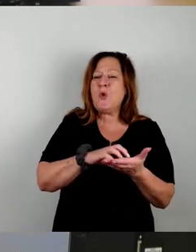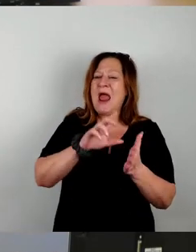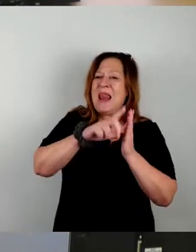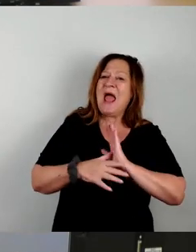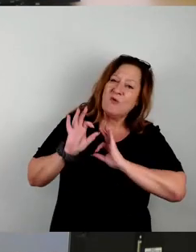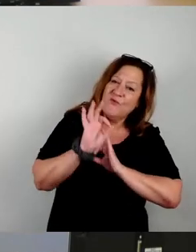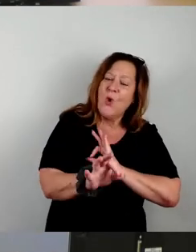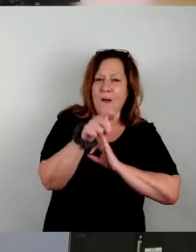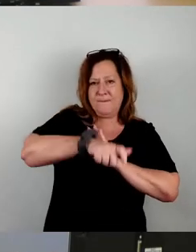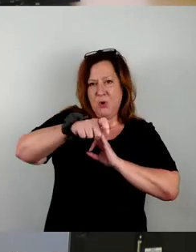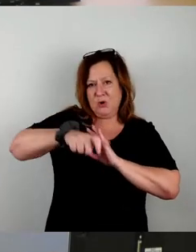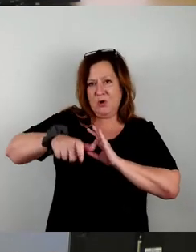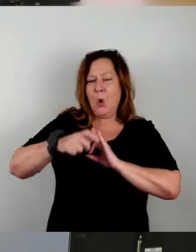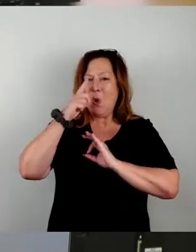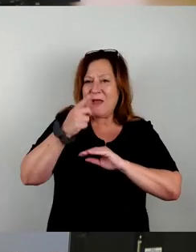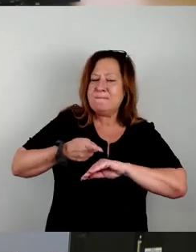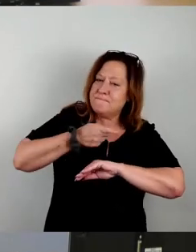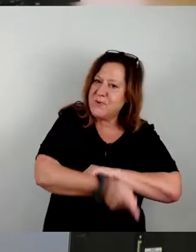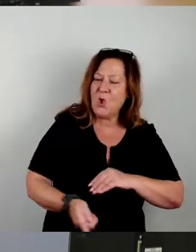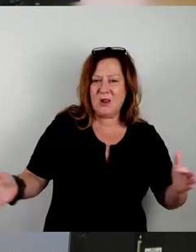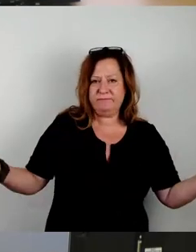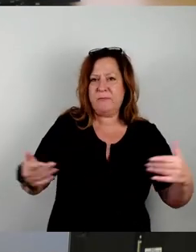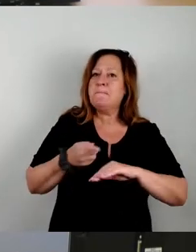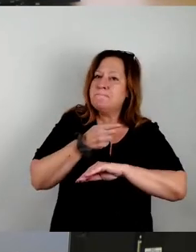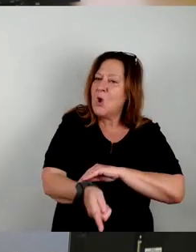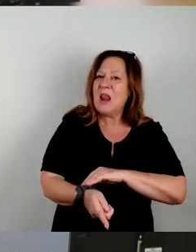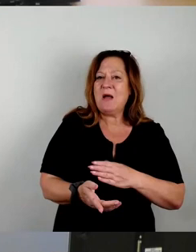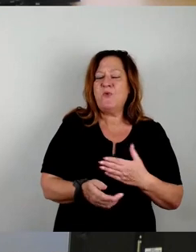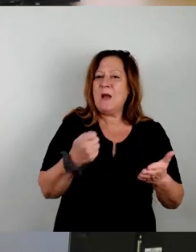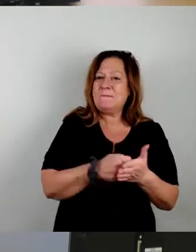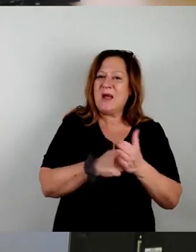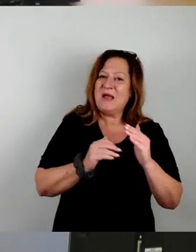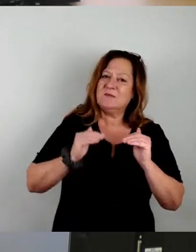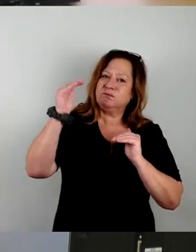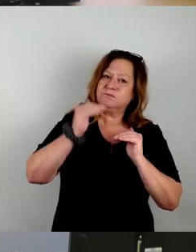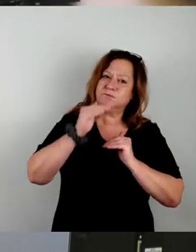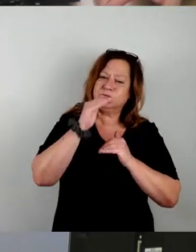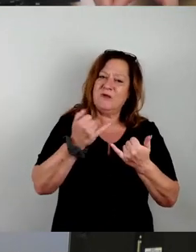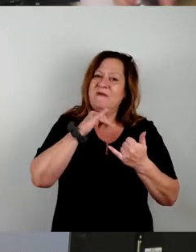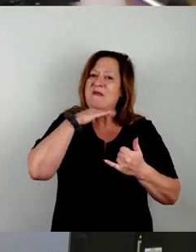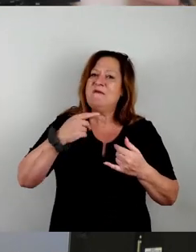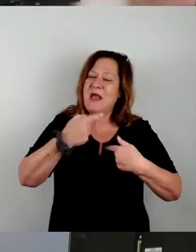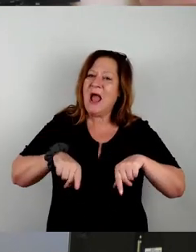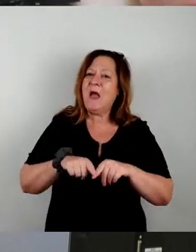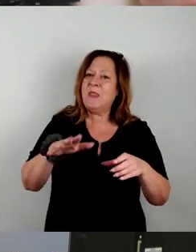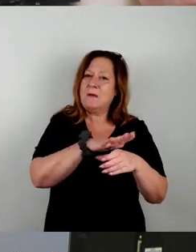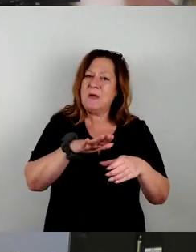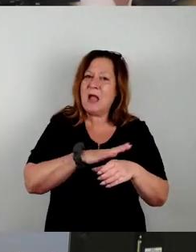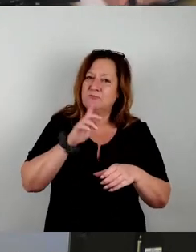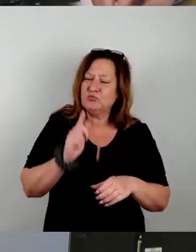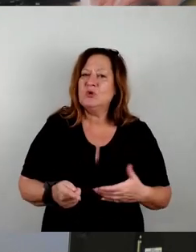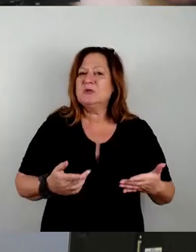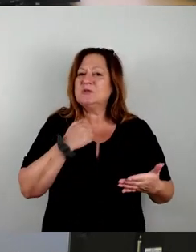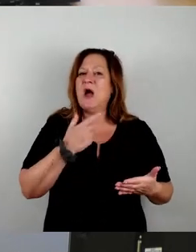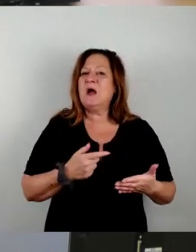Müllbeseitigung und die Abfuhr eben im Preis deutlich steigt, wie in vielen anderen Bereichen, dann muss man eben auch, sage ich mal, einen Teil der Kosten